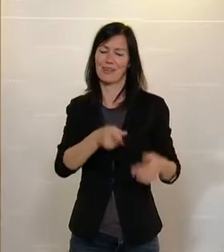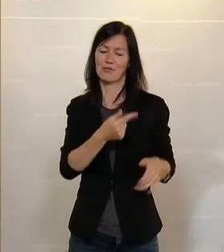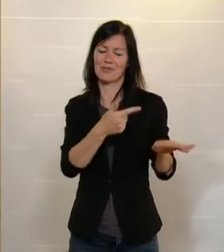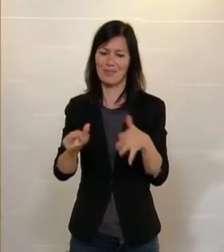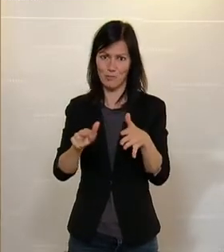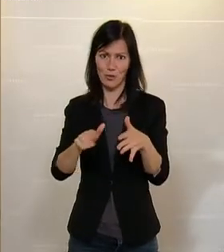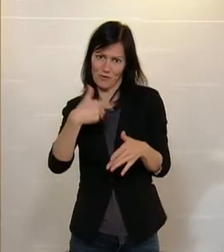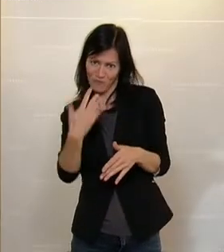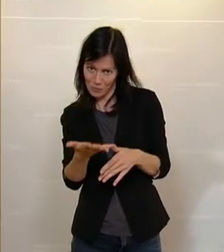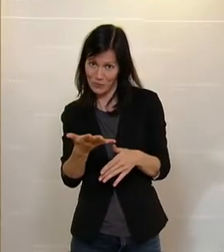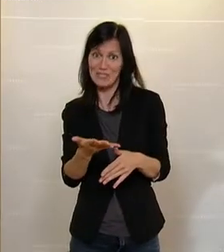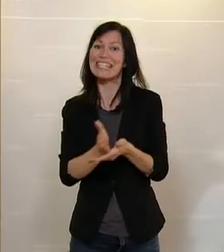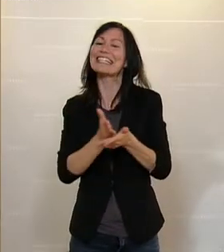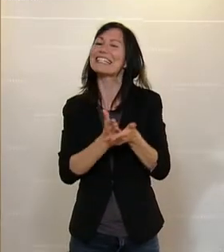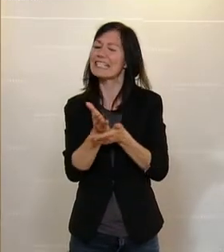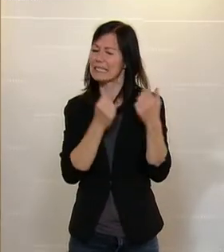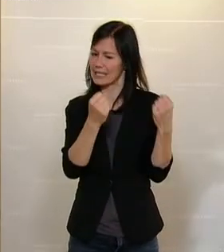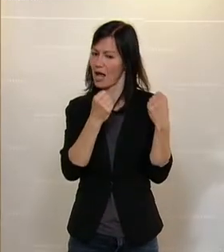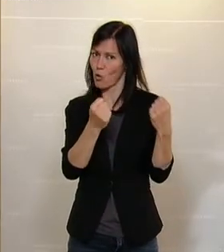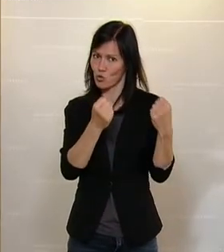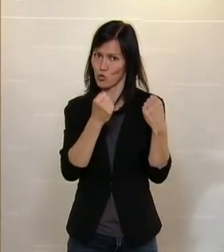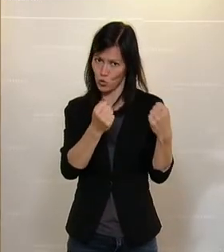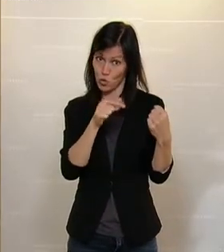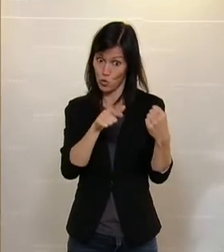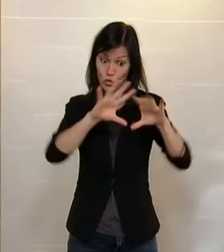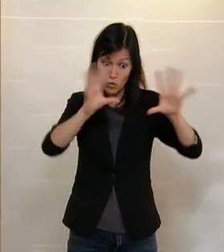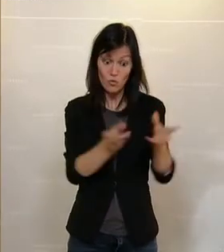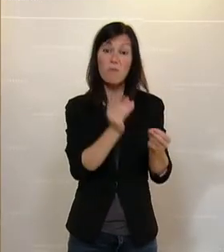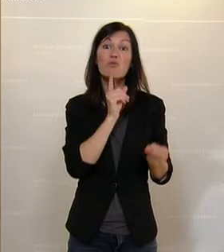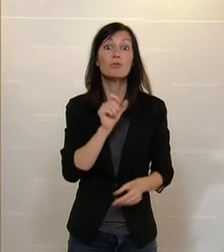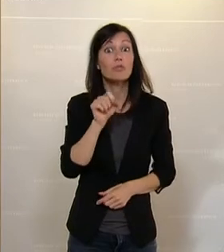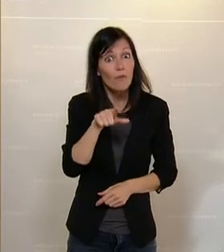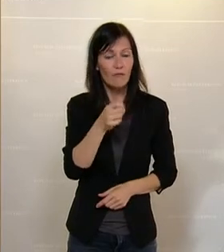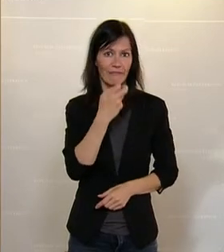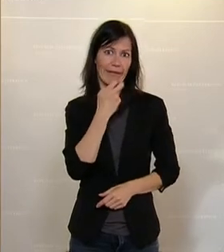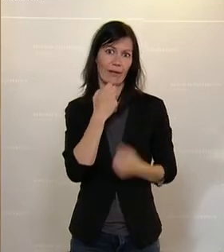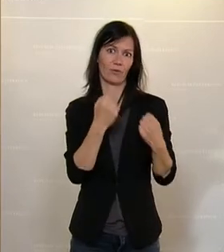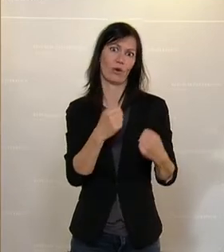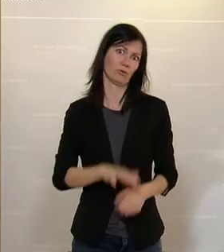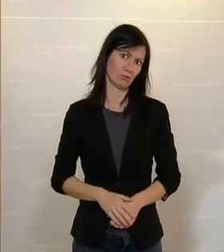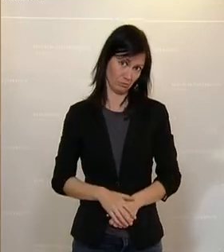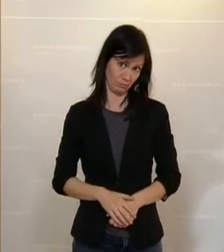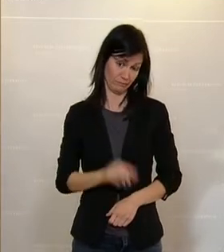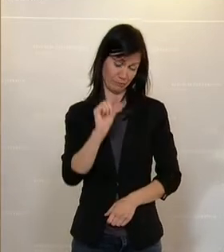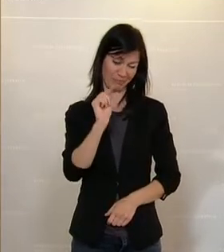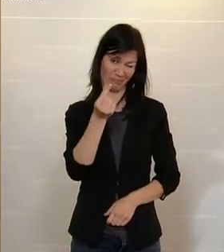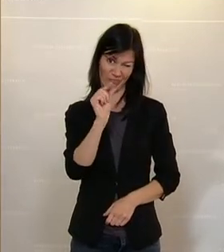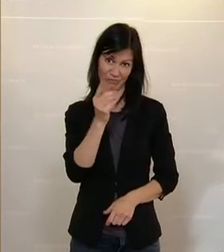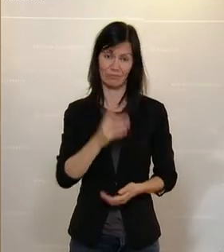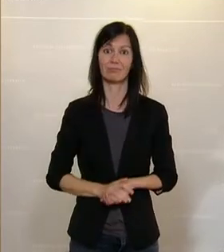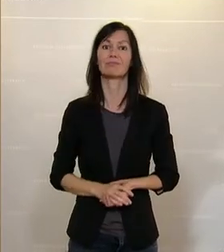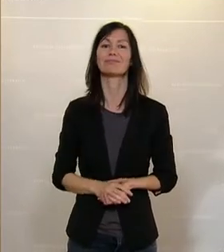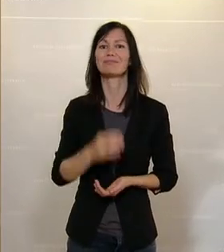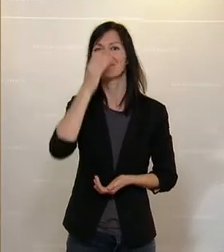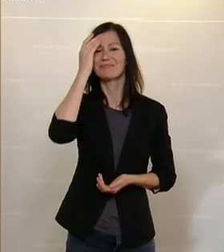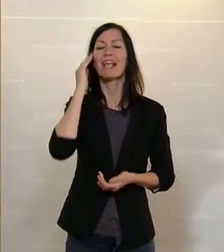Dienstautos, davon waren nur zwölf E-Fahrzeuge. Festgehalten